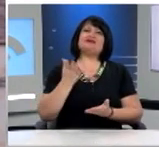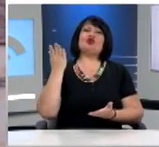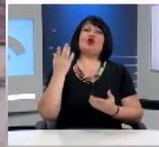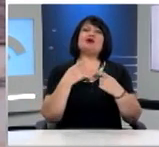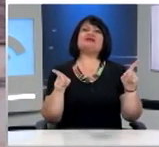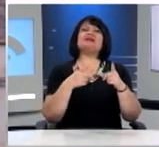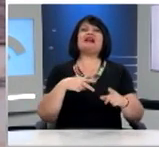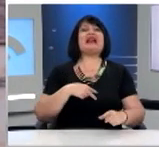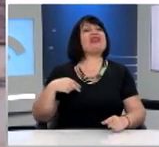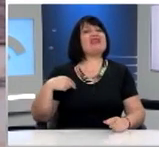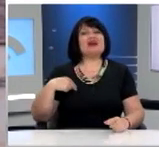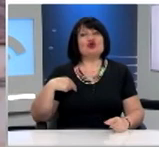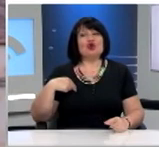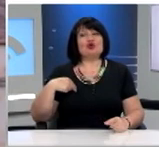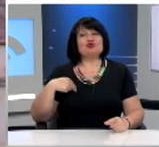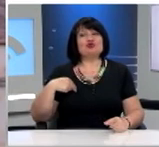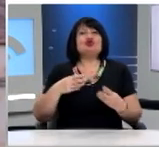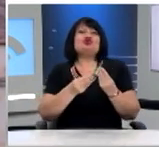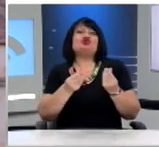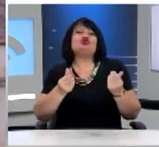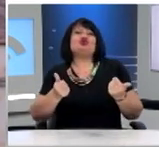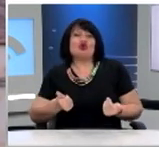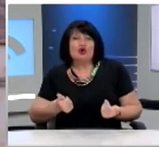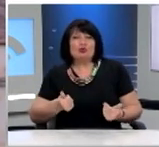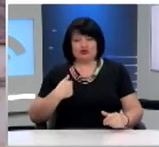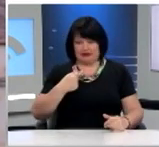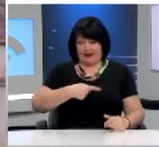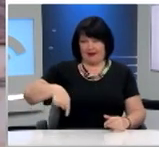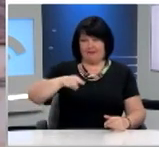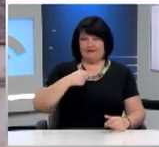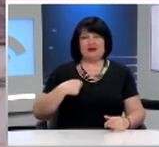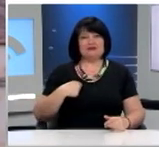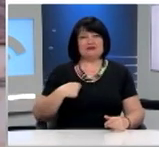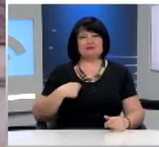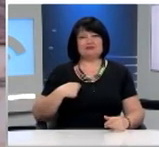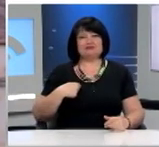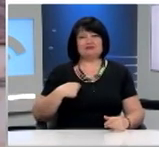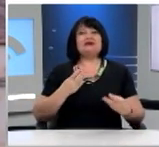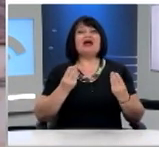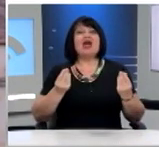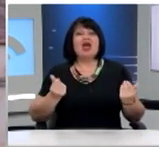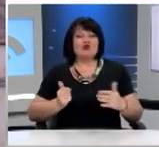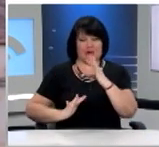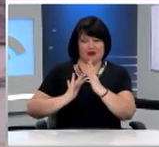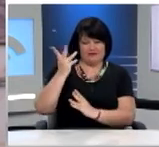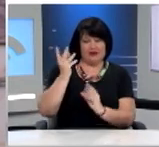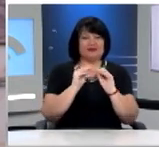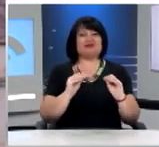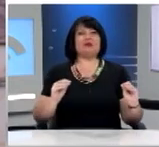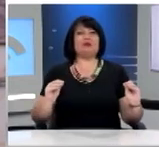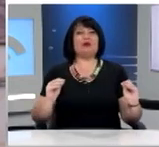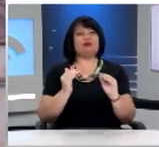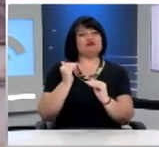των καθηγητών είναι ένας τρόπος εμείς να έχουμε μέσω της αναβάθμισης του επίπεδου των